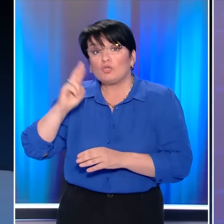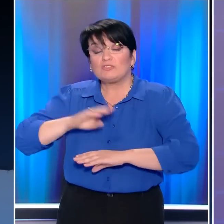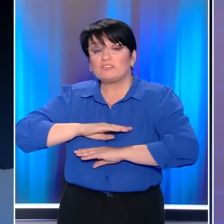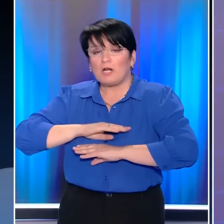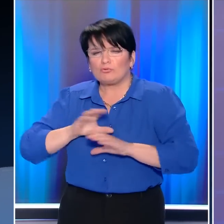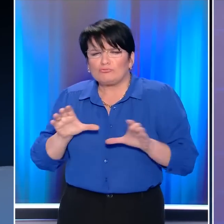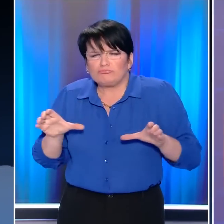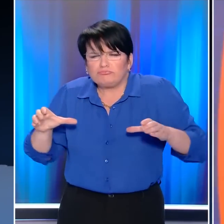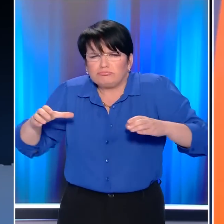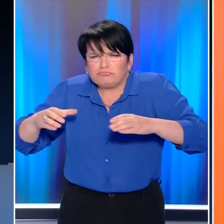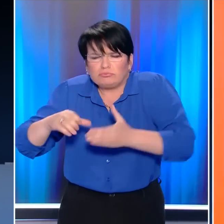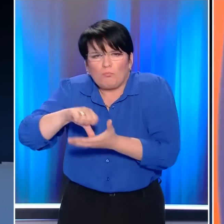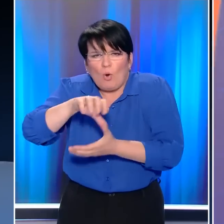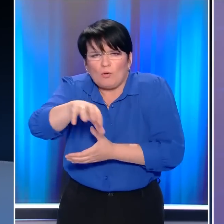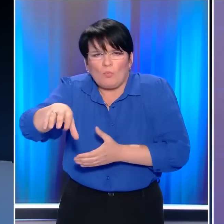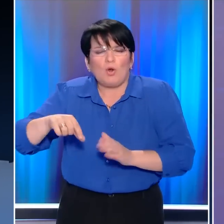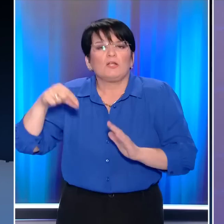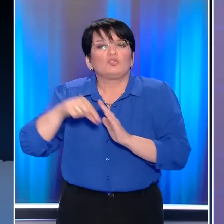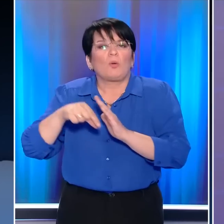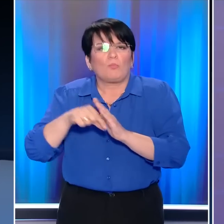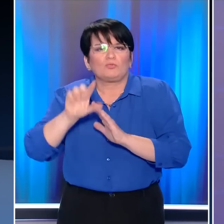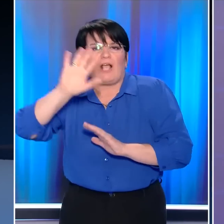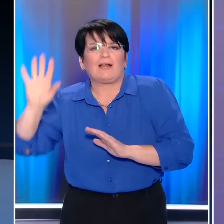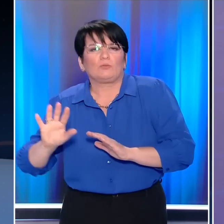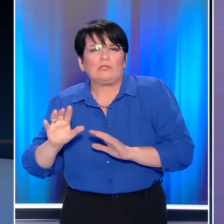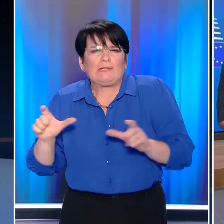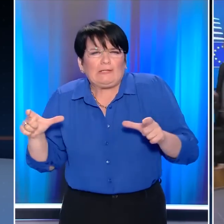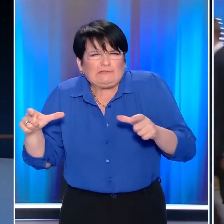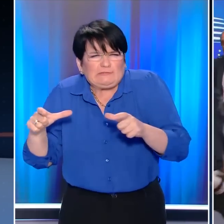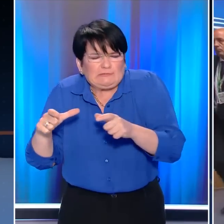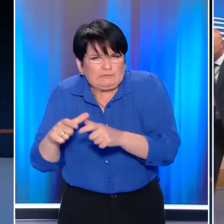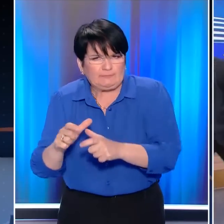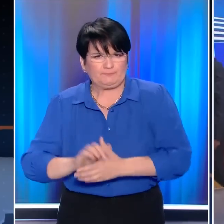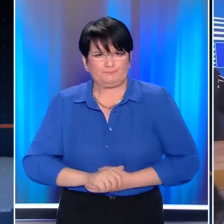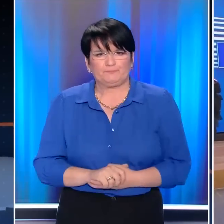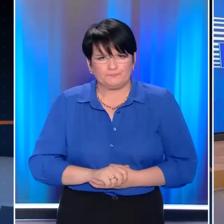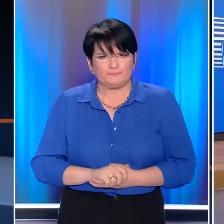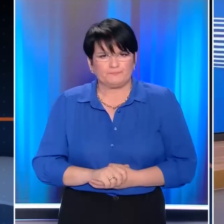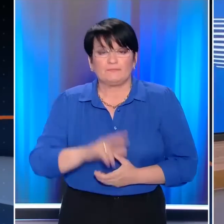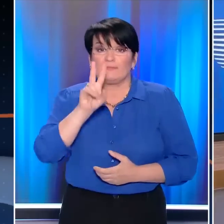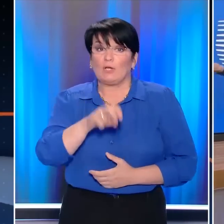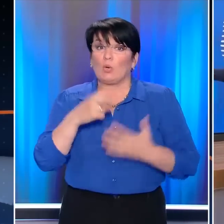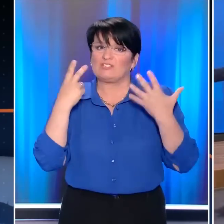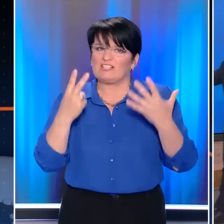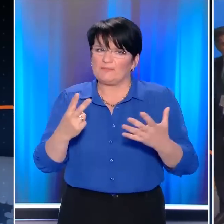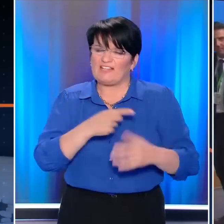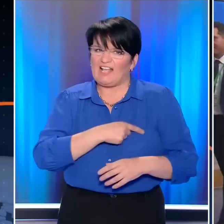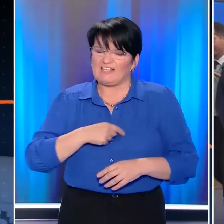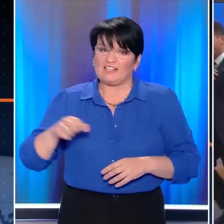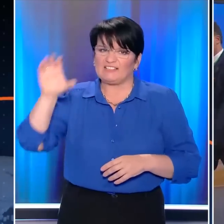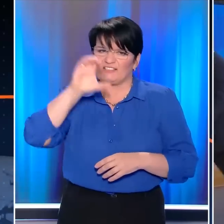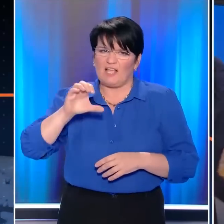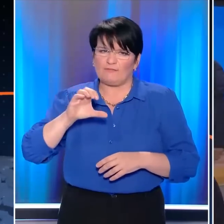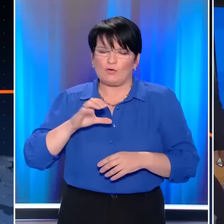περκυκλώνουν πόλεις κλειδιά στον Τον Πάσ στα ανατολικά της χώρας. Οι 27 ηγέτες της ΕΕ